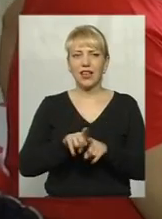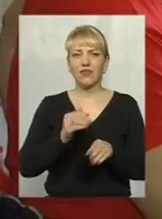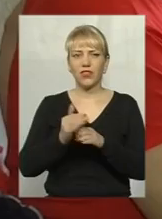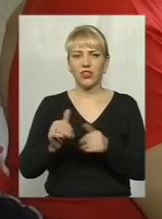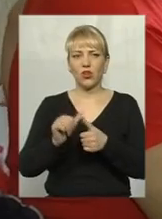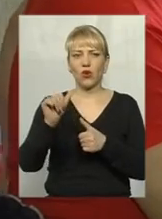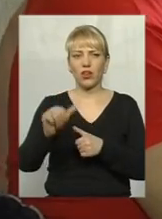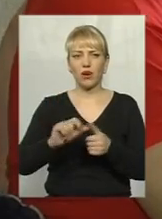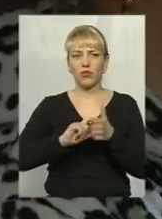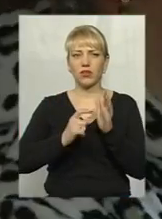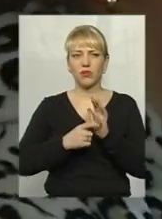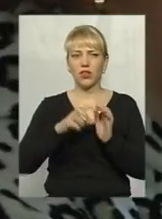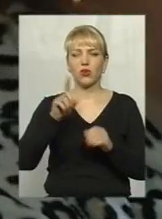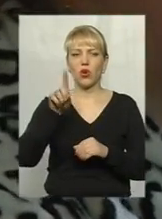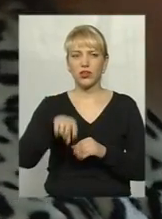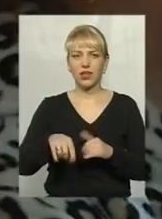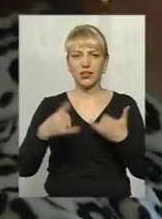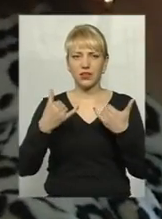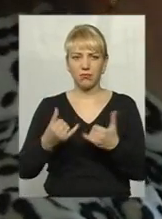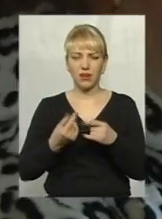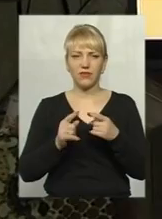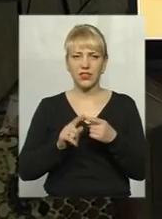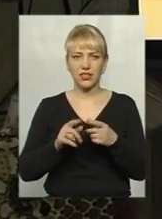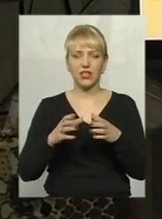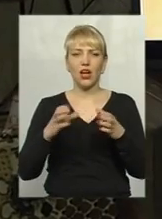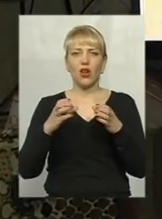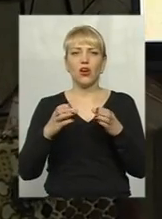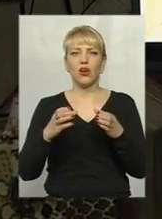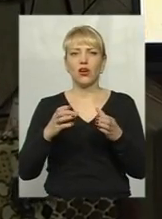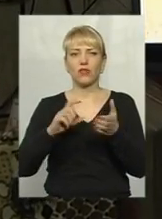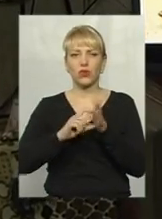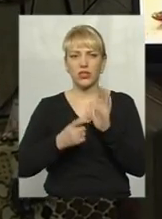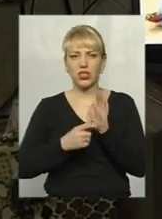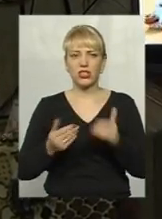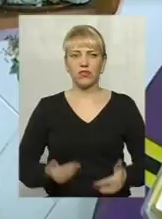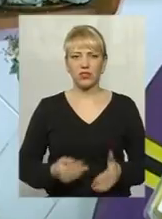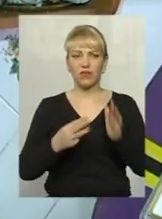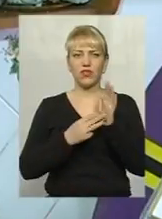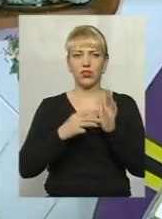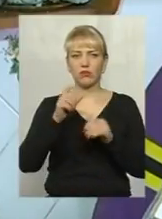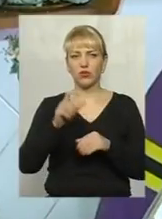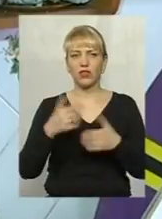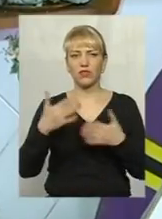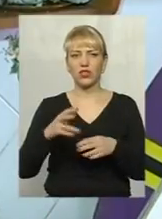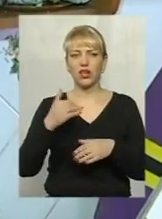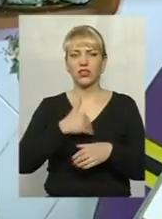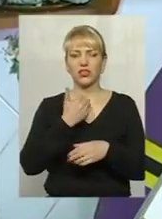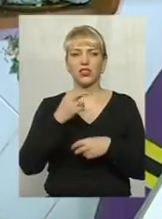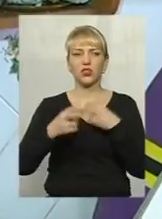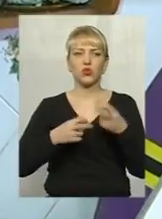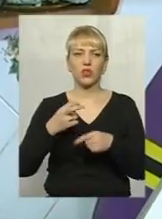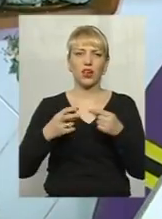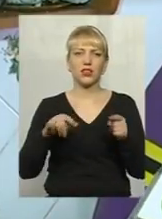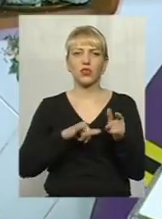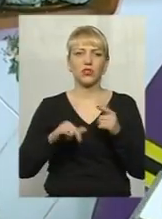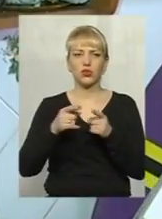окрему кімнату. Однак тепер у цій оселі мешкає вісім чоловік. Вони вже хотіли шукати десь зняти. куди?